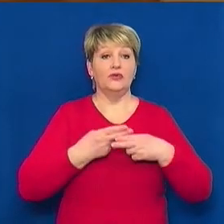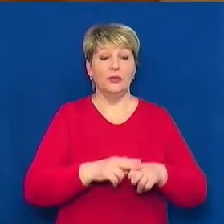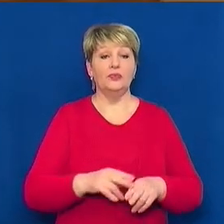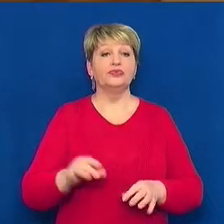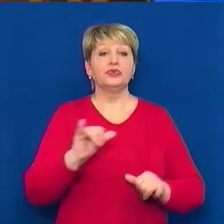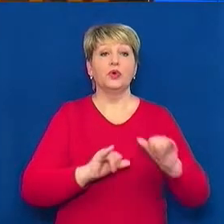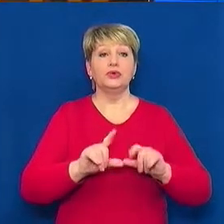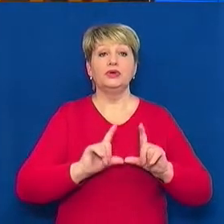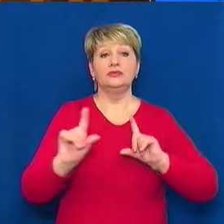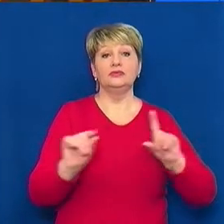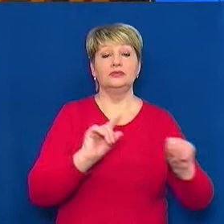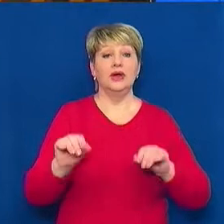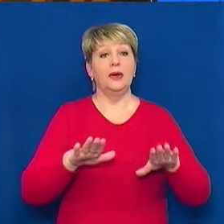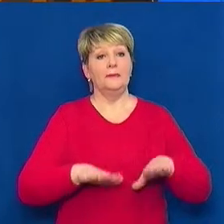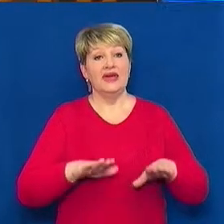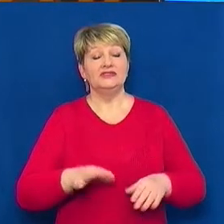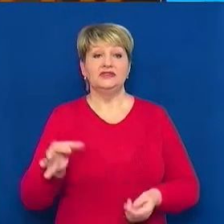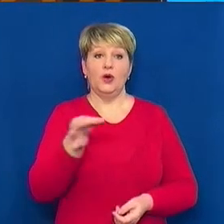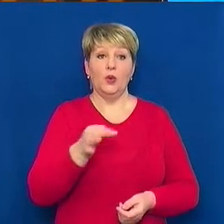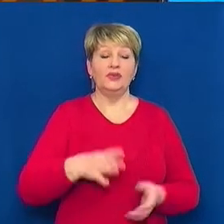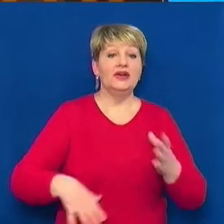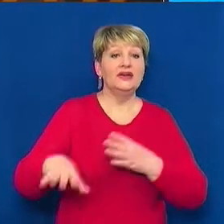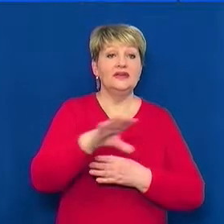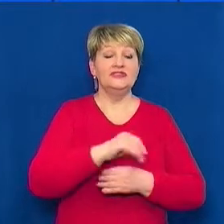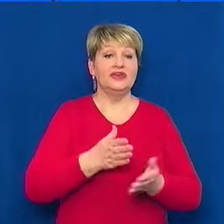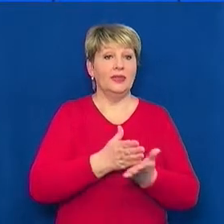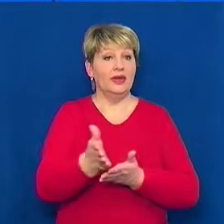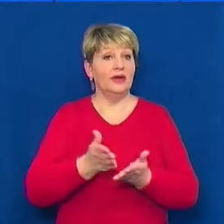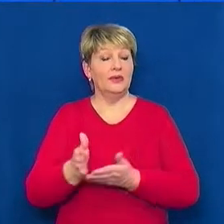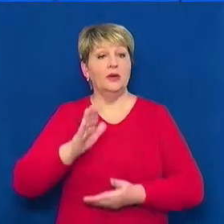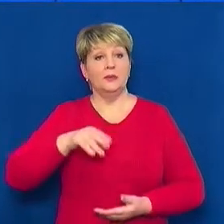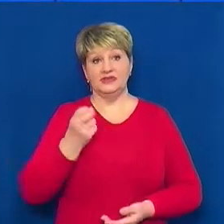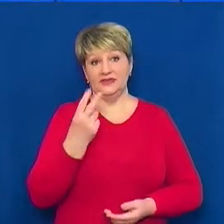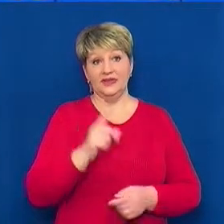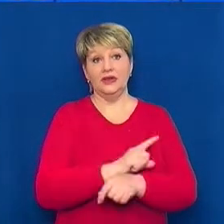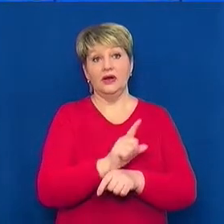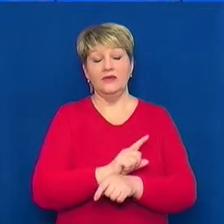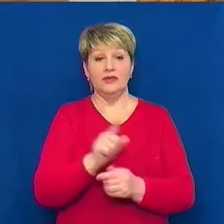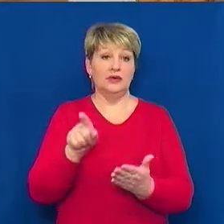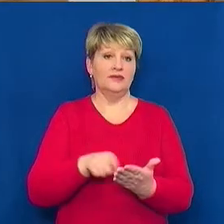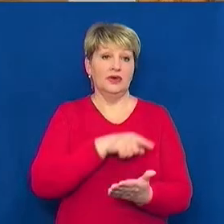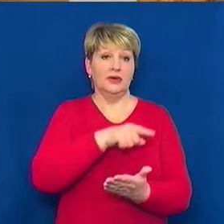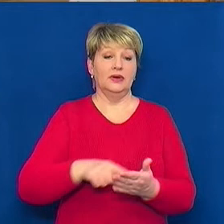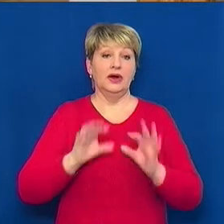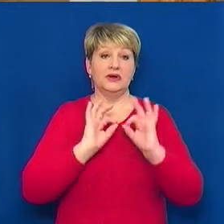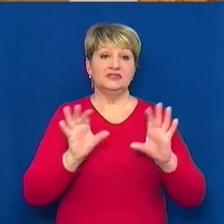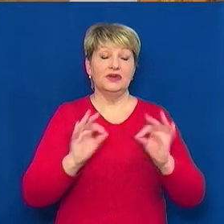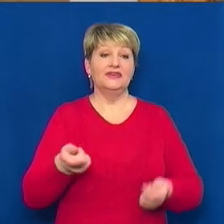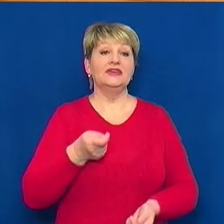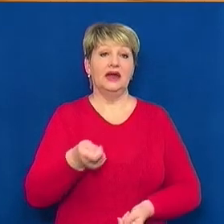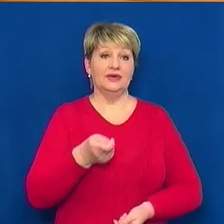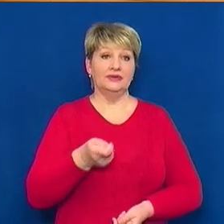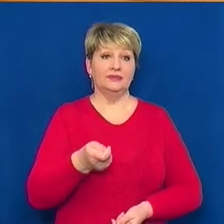міжобласні автобуси. Усі рейси, які мали сьогодні курсувати після 12-ї години, відмінені, розповідає касирка Анна